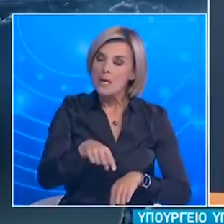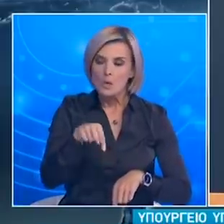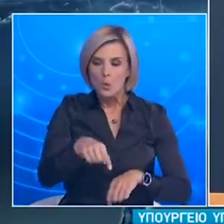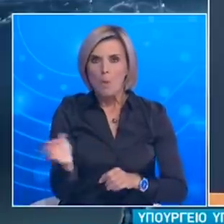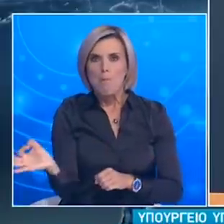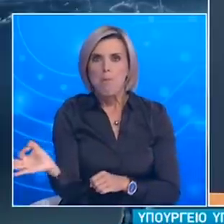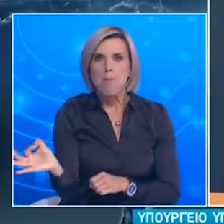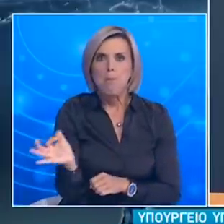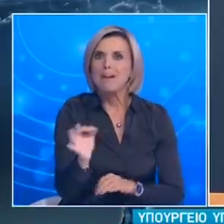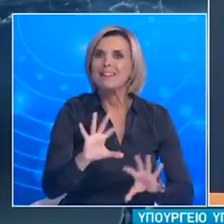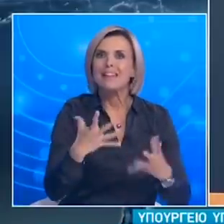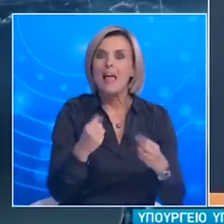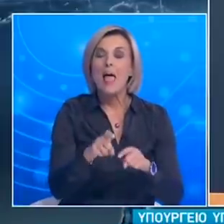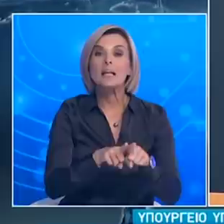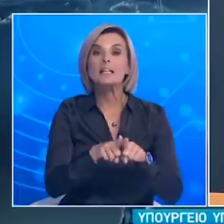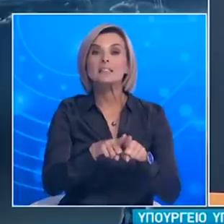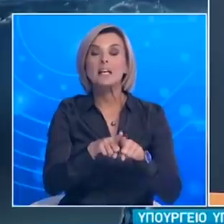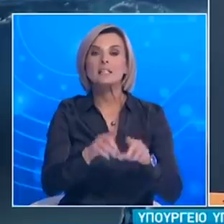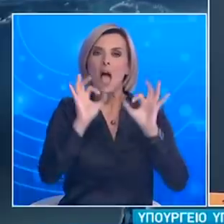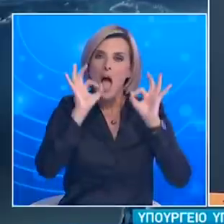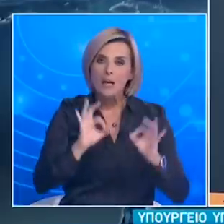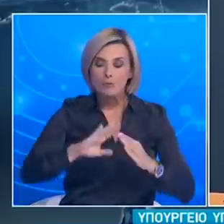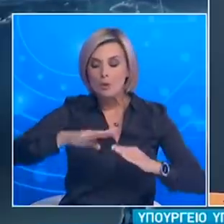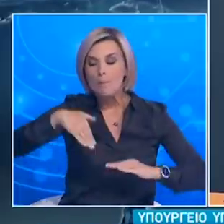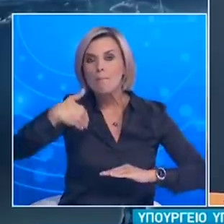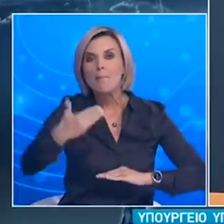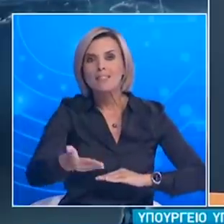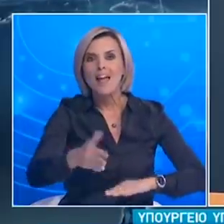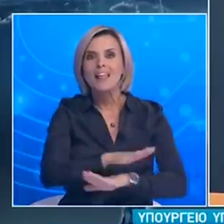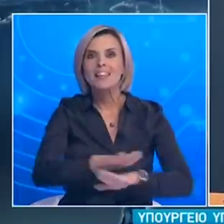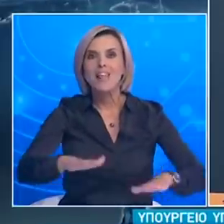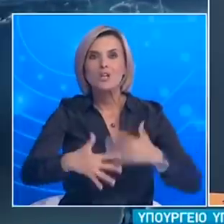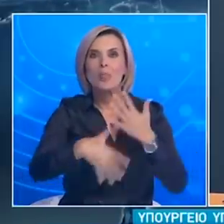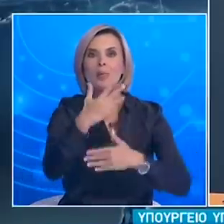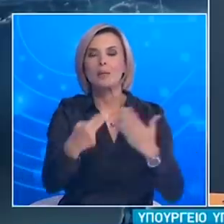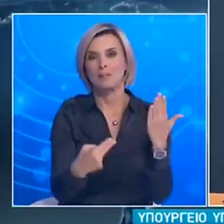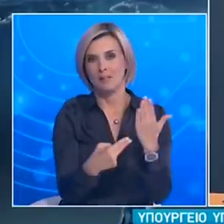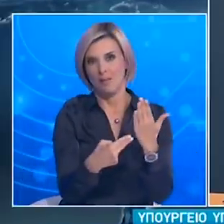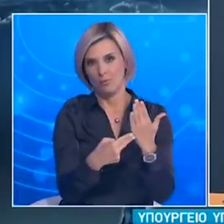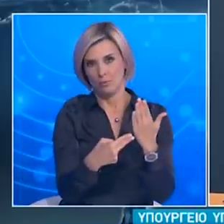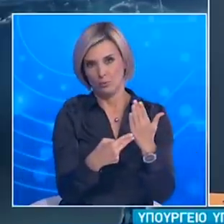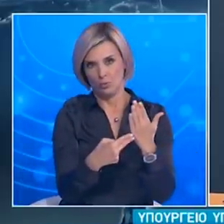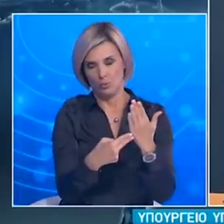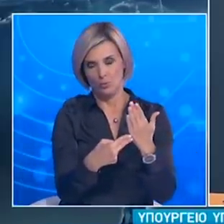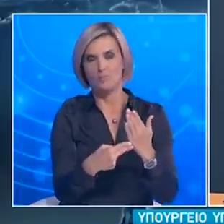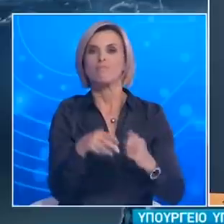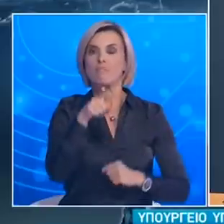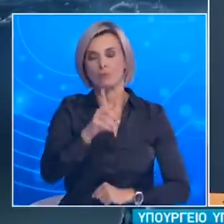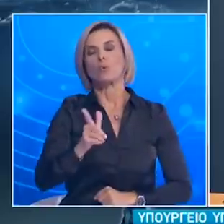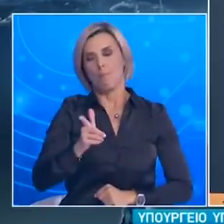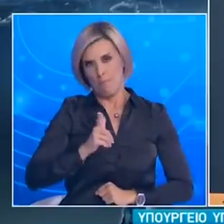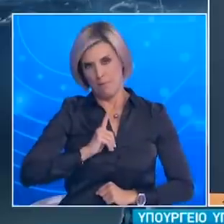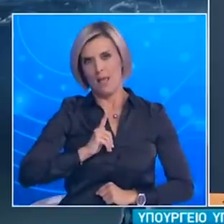κρούσματα που αφορούν την περίοδο ακριβώς μετά το παράθυρο του 15 Βουστου. Παρομοίως ήπιες αυξητικές τάσεις